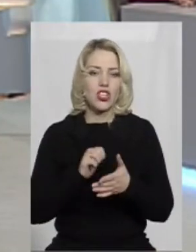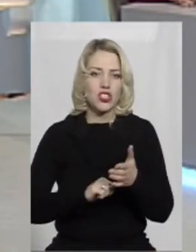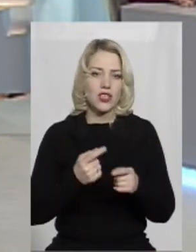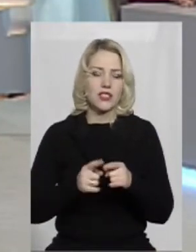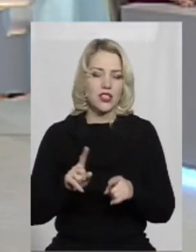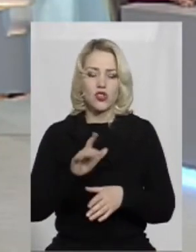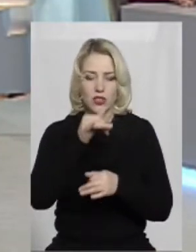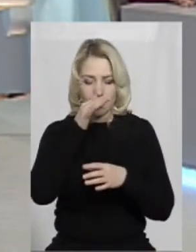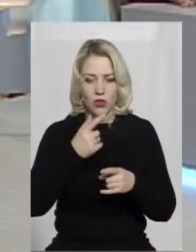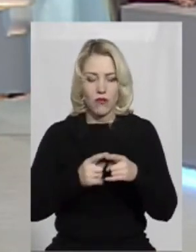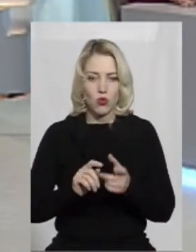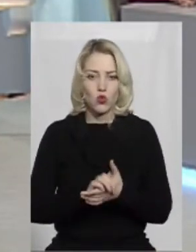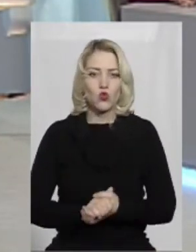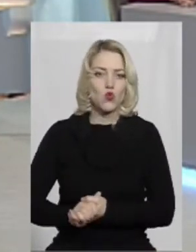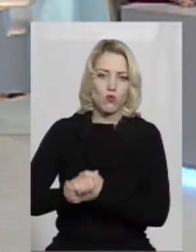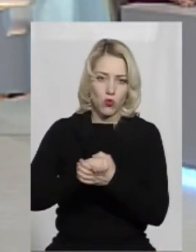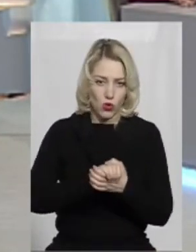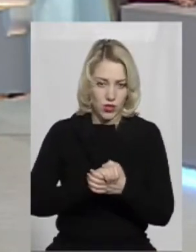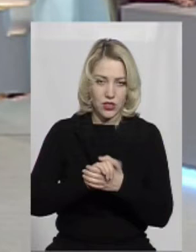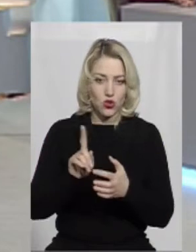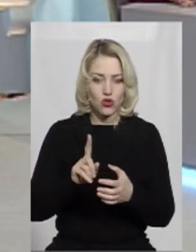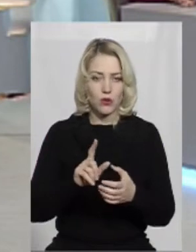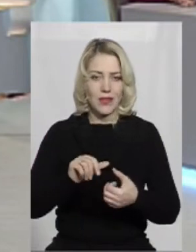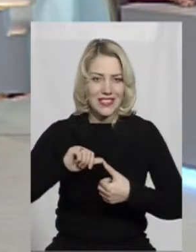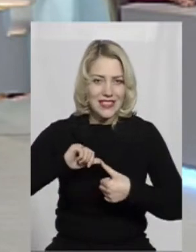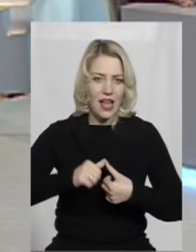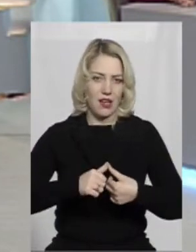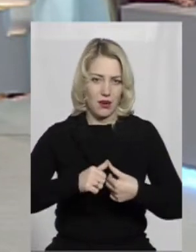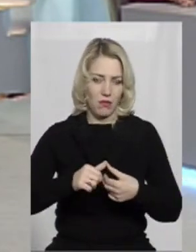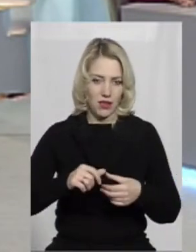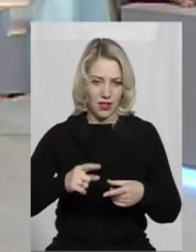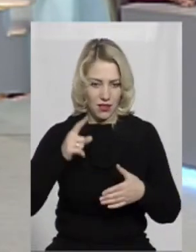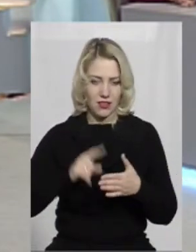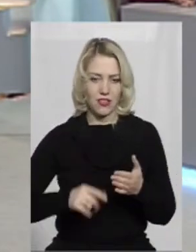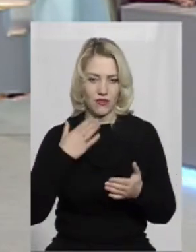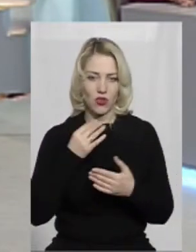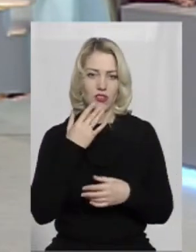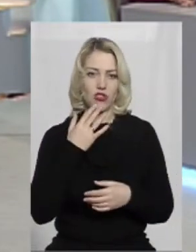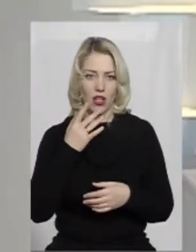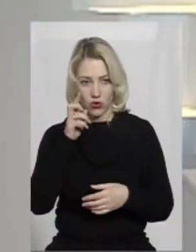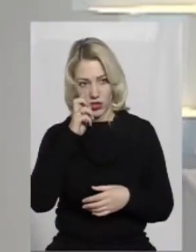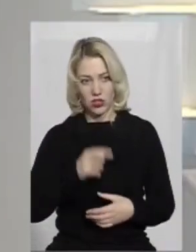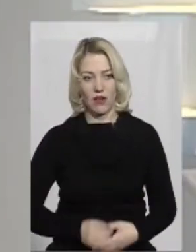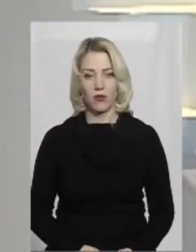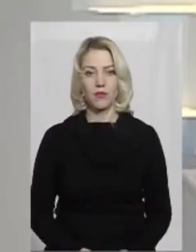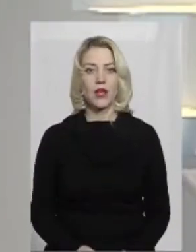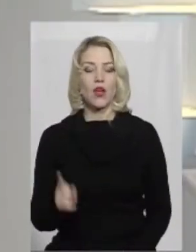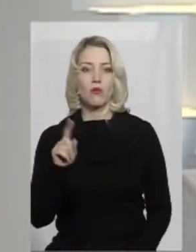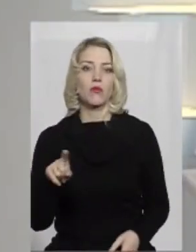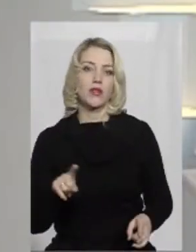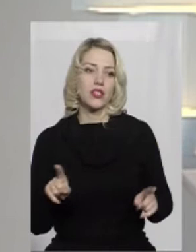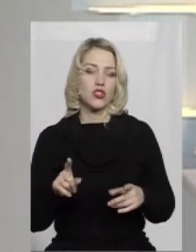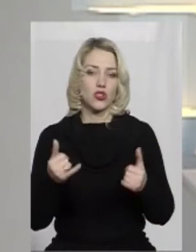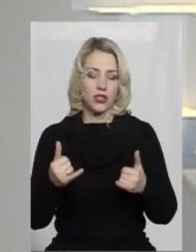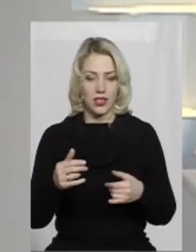Соборність, яка була проголошена, реально закріпити надійно своєю національною державою. І попри те, що і